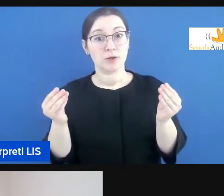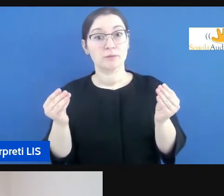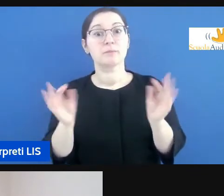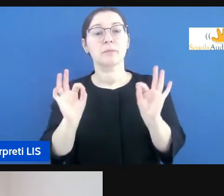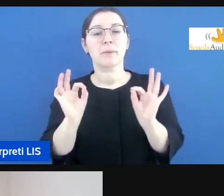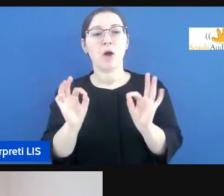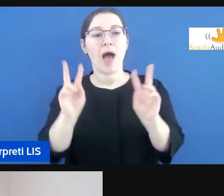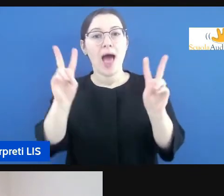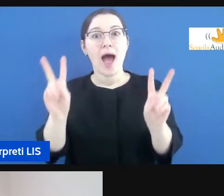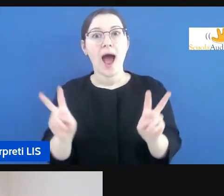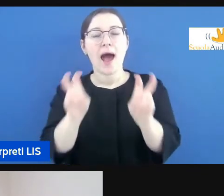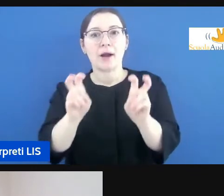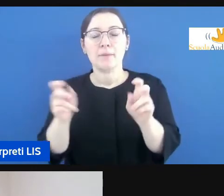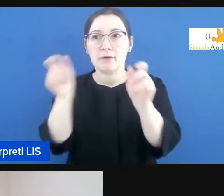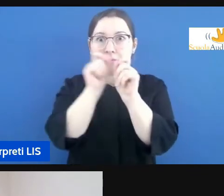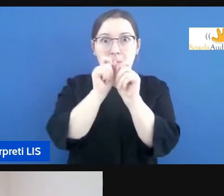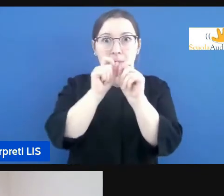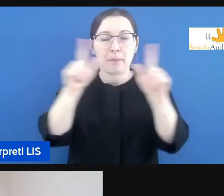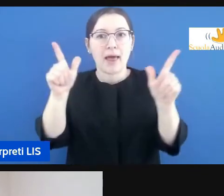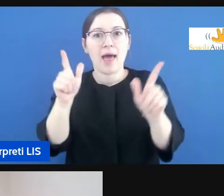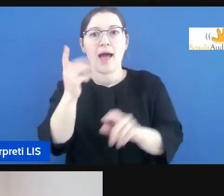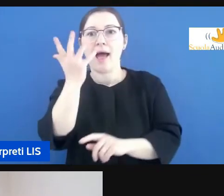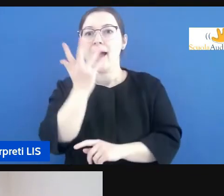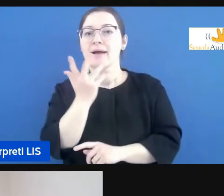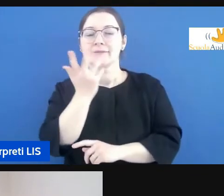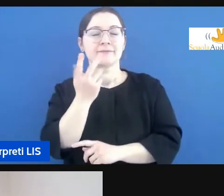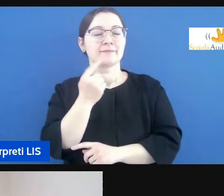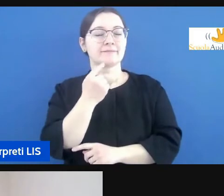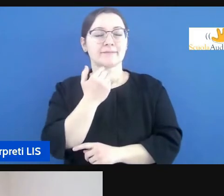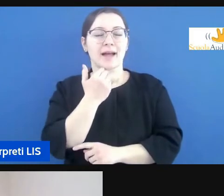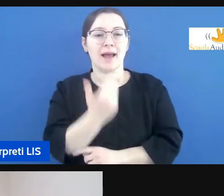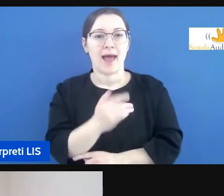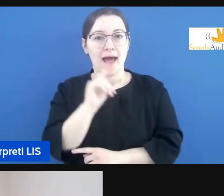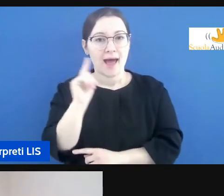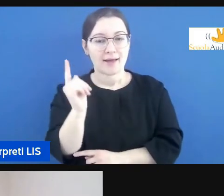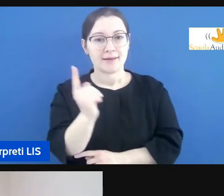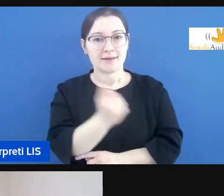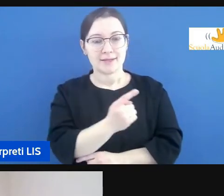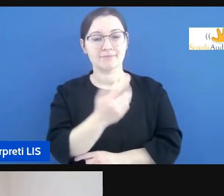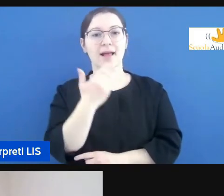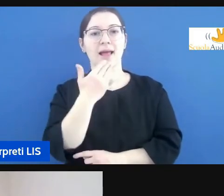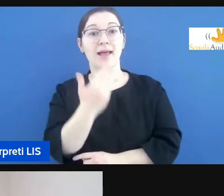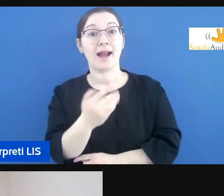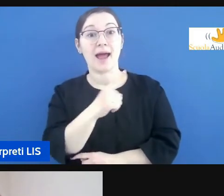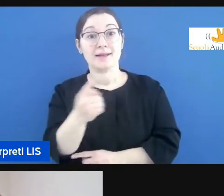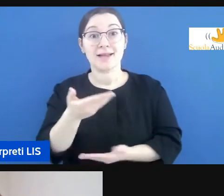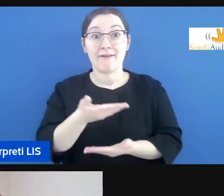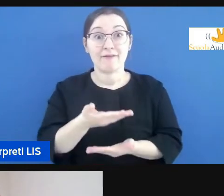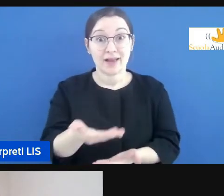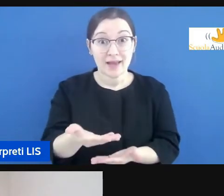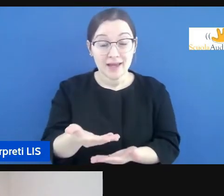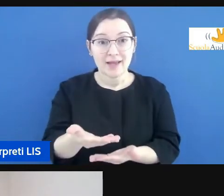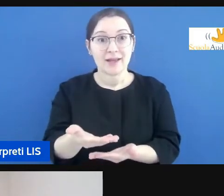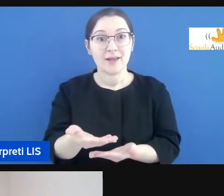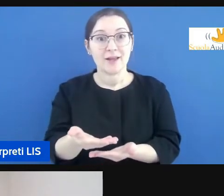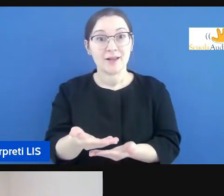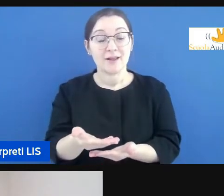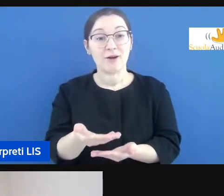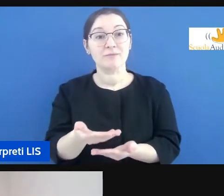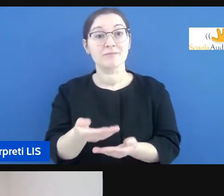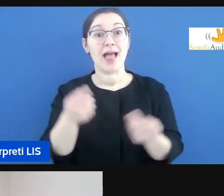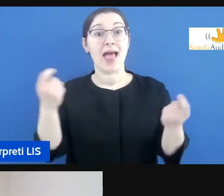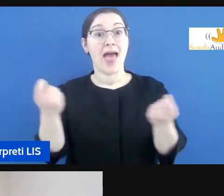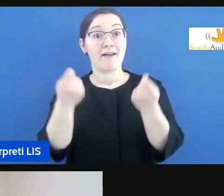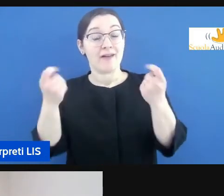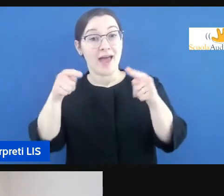stupore io vorrei ringraziarvi tutti intanto per l'invito per questo evento davvero importante